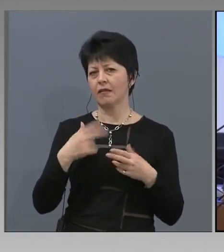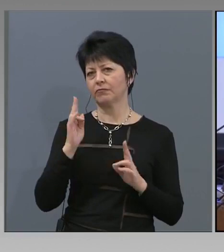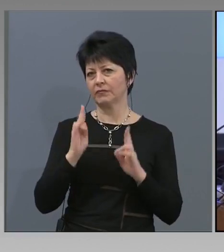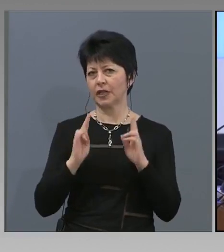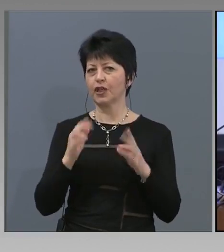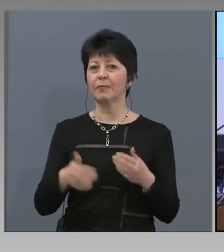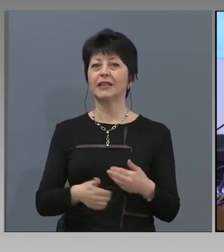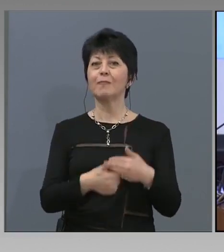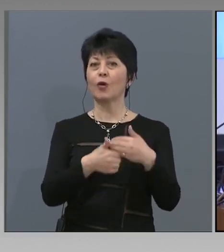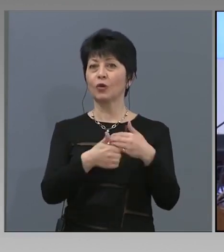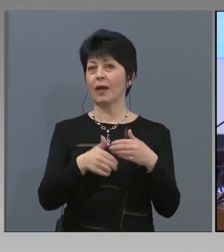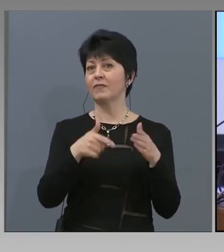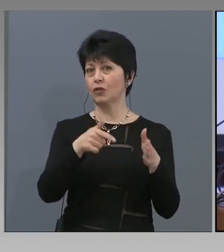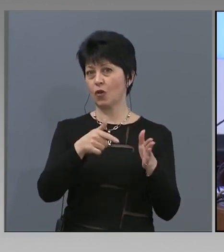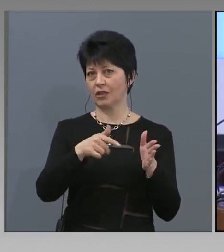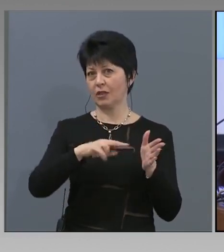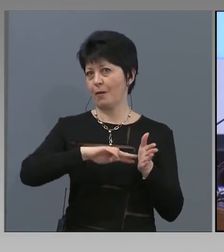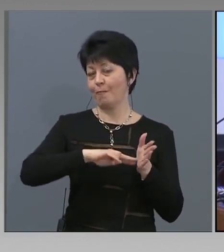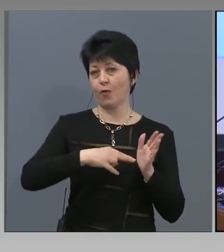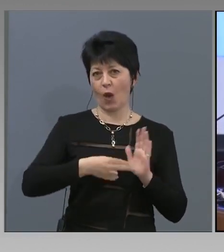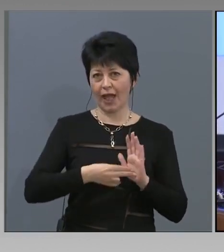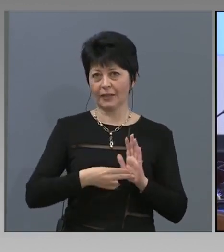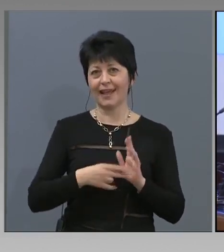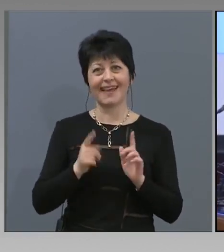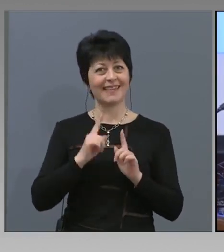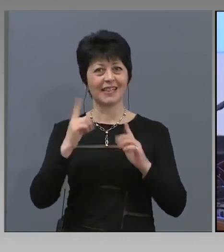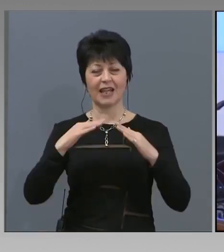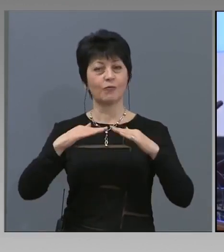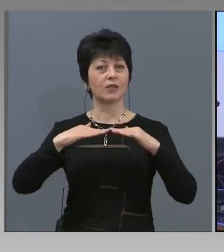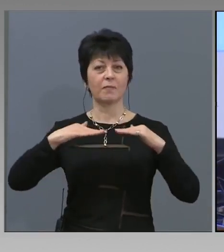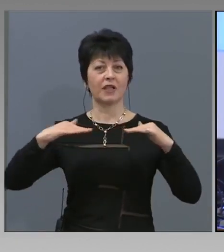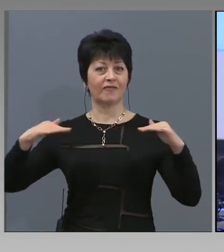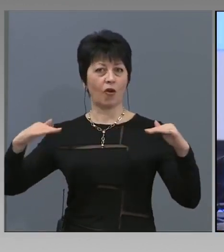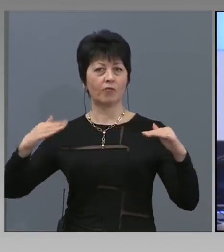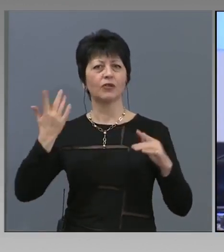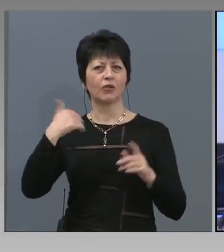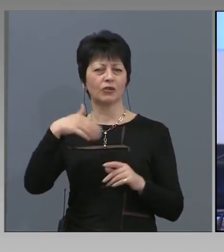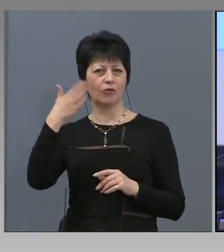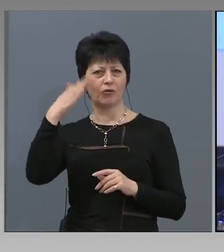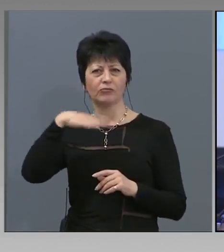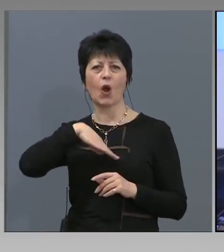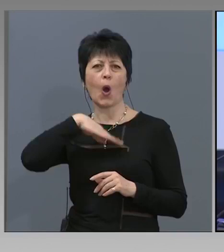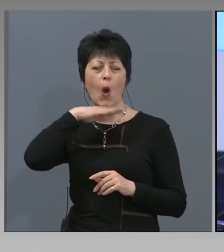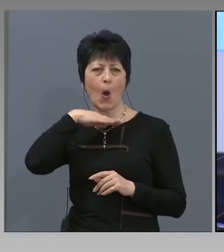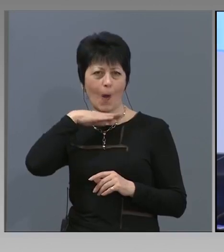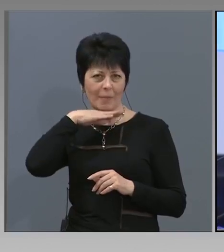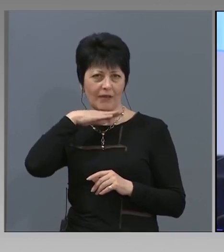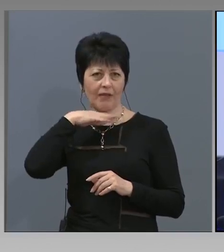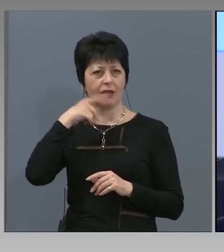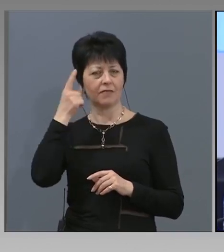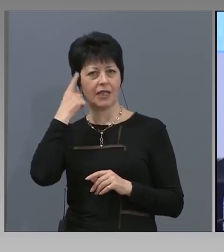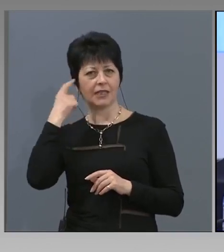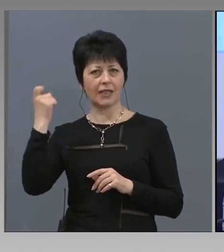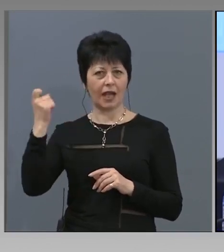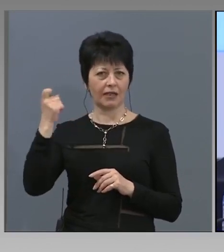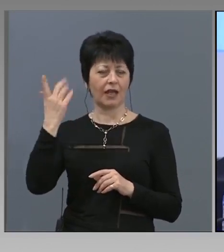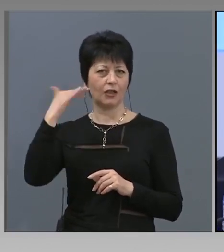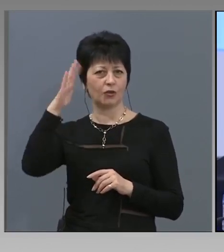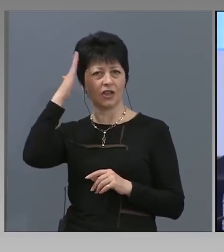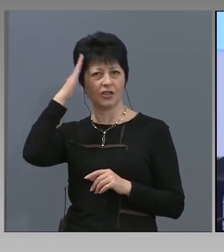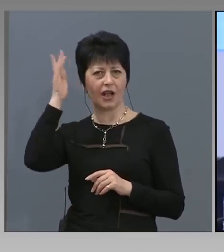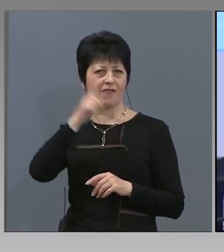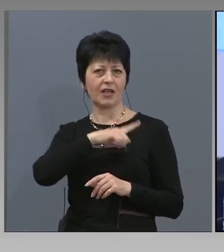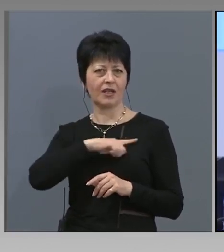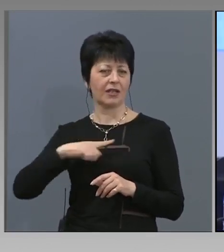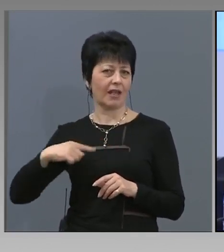проекта с не само аналитична платформа, но и опит и знания от държави като Китай, Италия и други